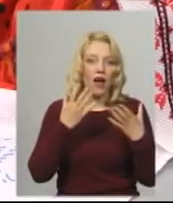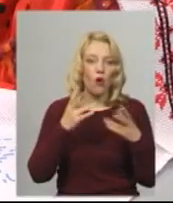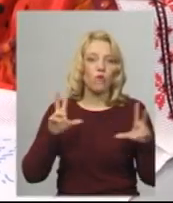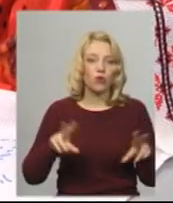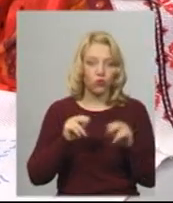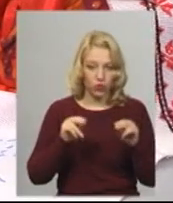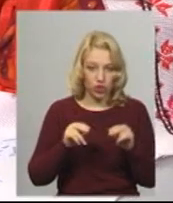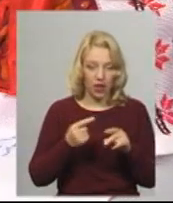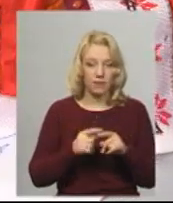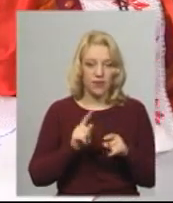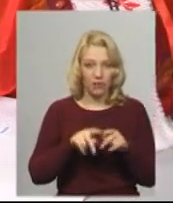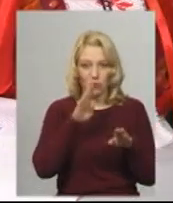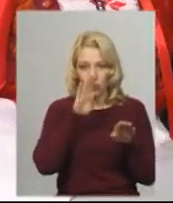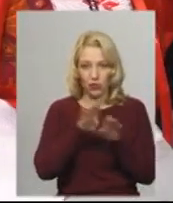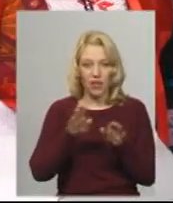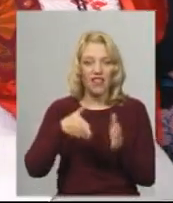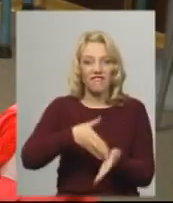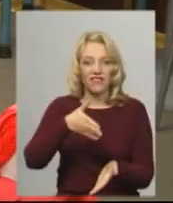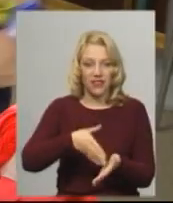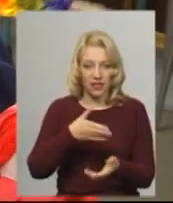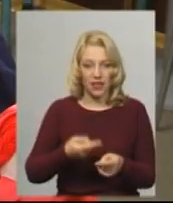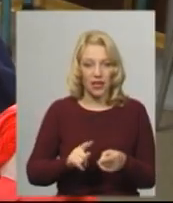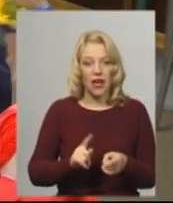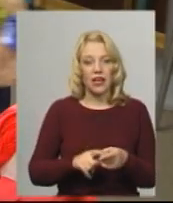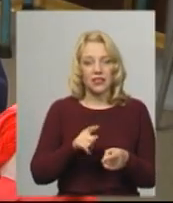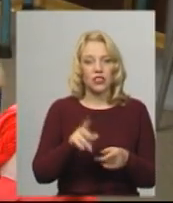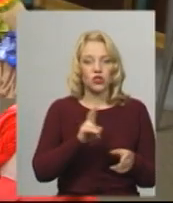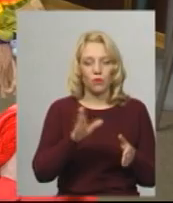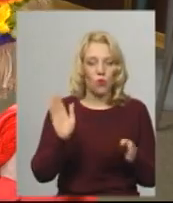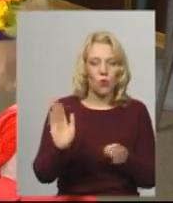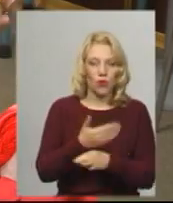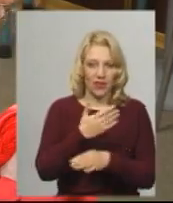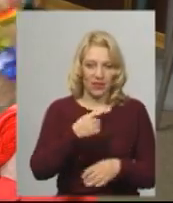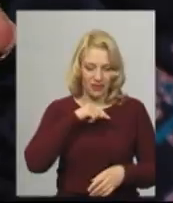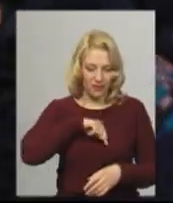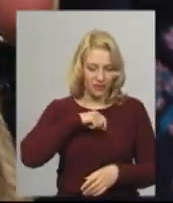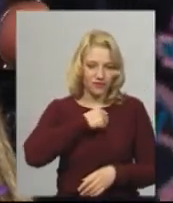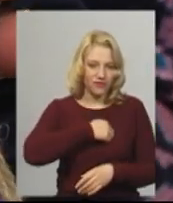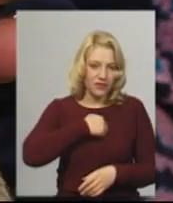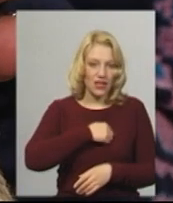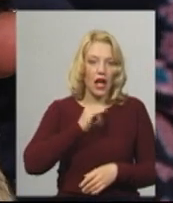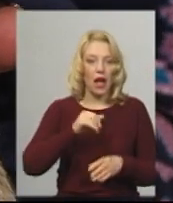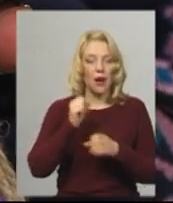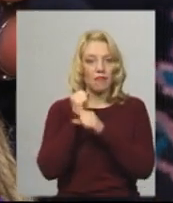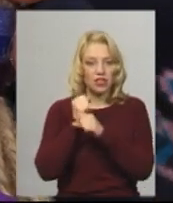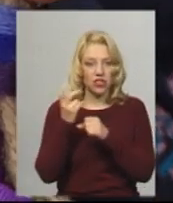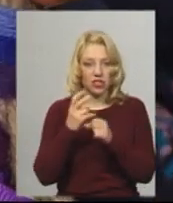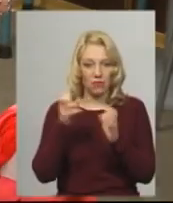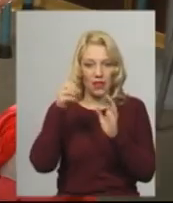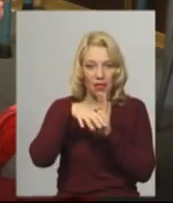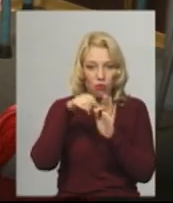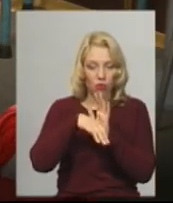косу. Ця лялька служить для того, аби вимітати все лихе з дому, з душі і тіла, додає майстриня. А мішечки необхідно наповнювати своїми